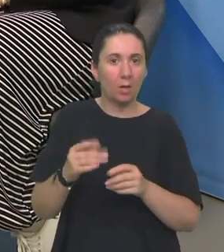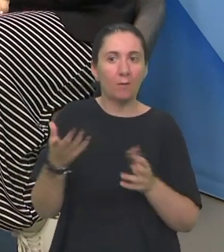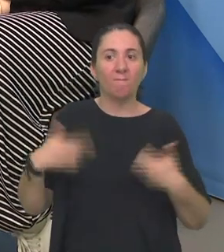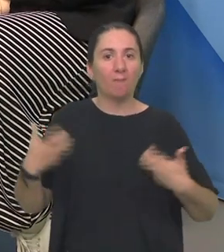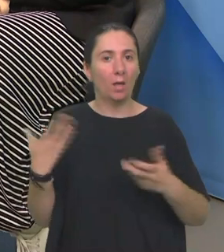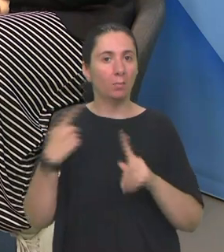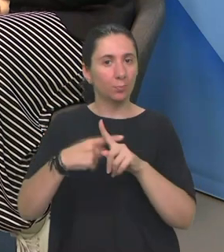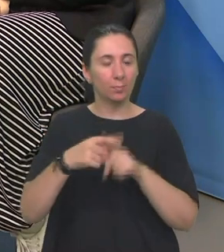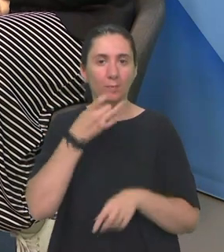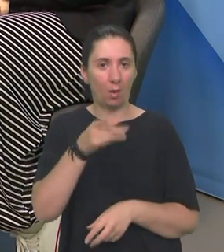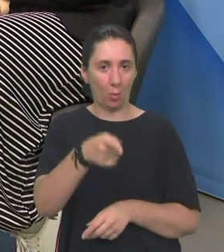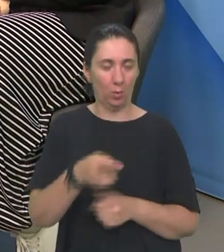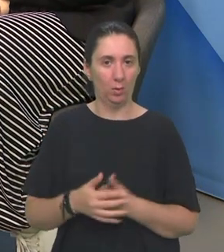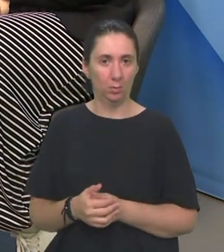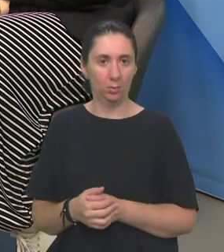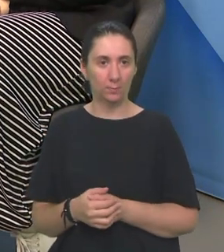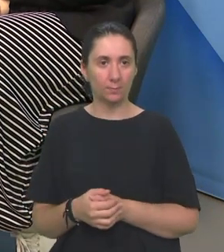optimistični Poput tebe